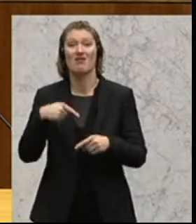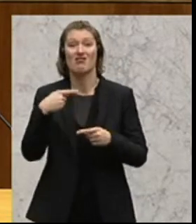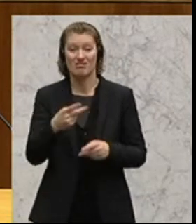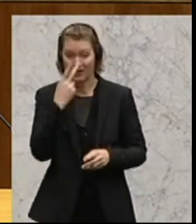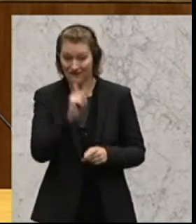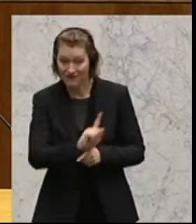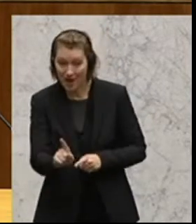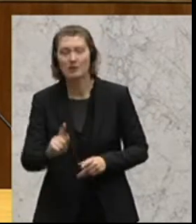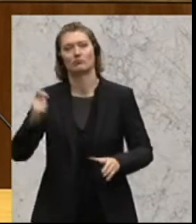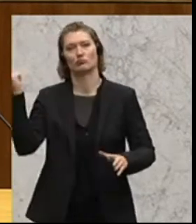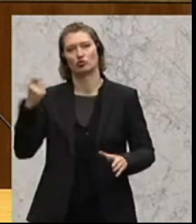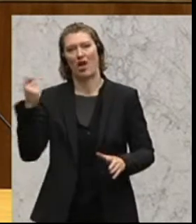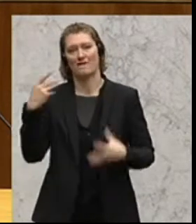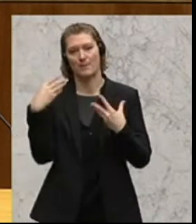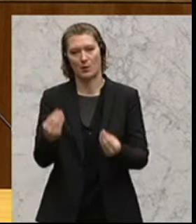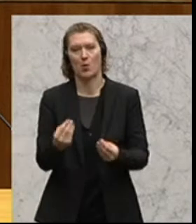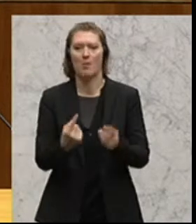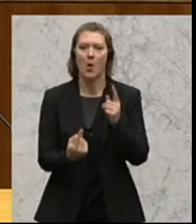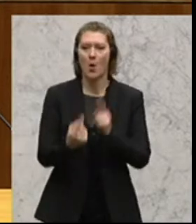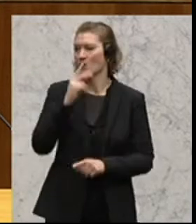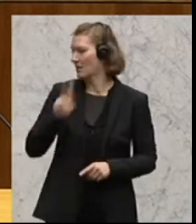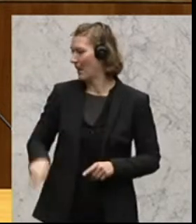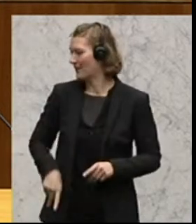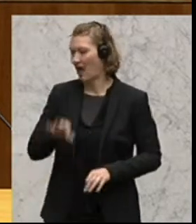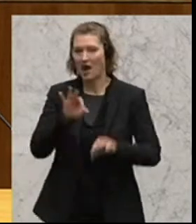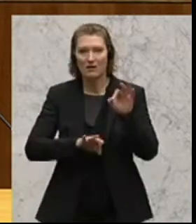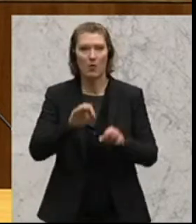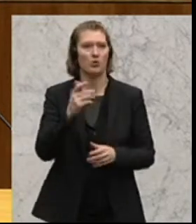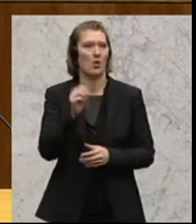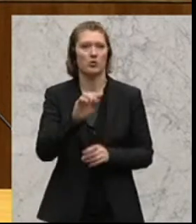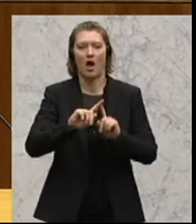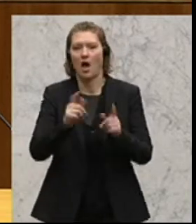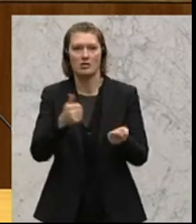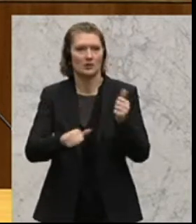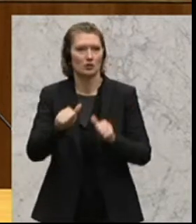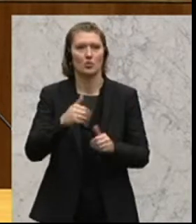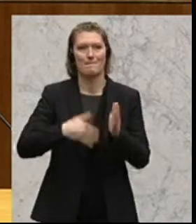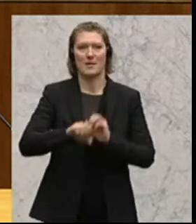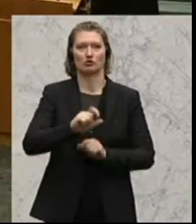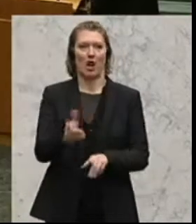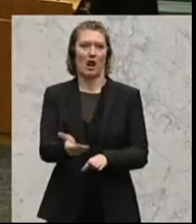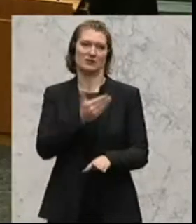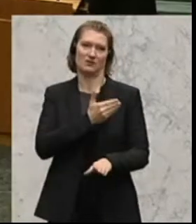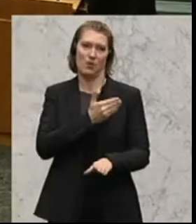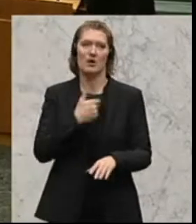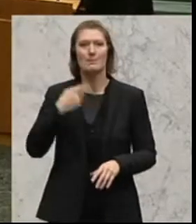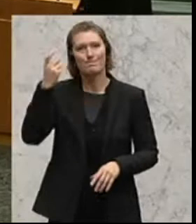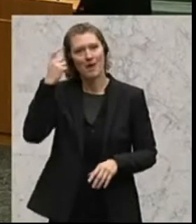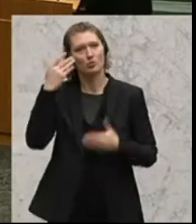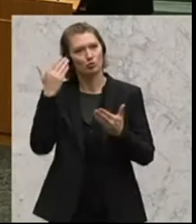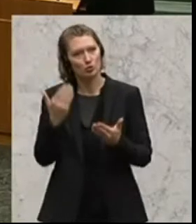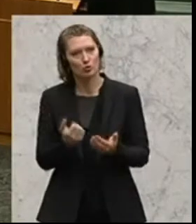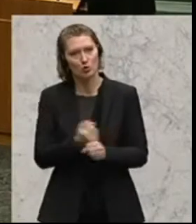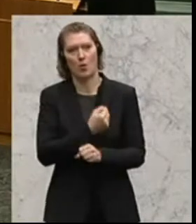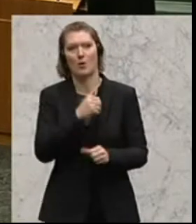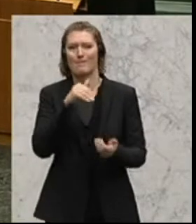die die Finanzmarktaufsicht setzt, ob das nun erhöhte Kapitalquoten oder andere Dinge sind, sind weit rascher wie früher. Dennoch bin ich der Meinung, wir brauchen